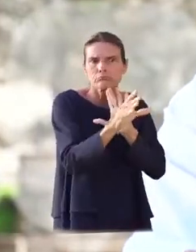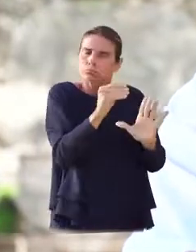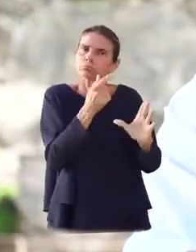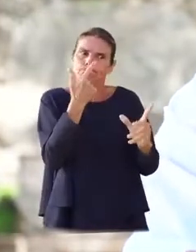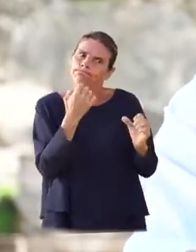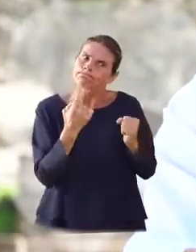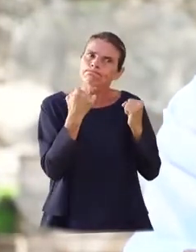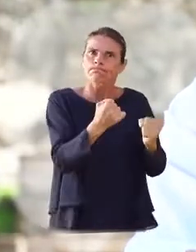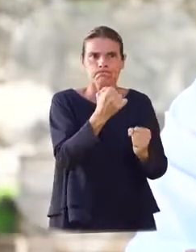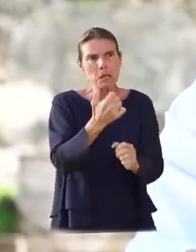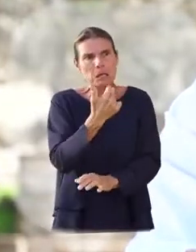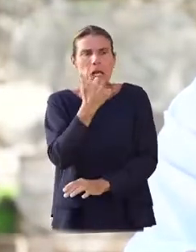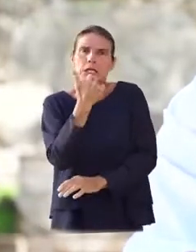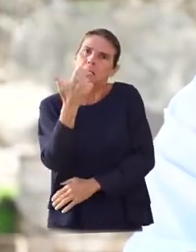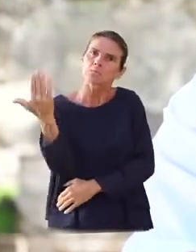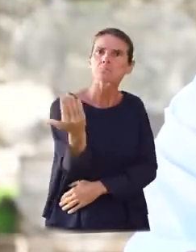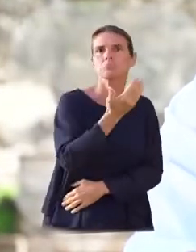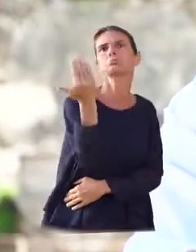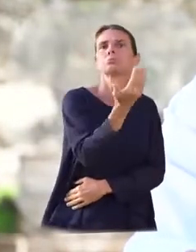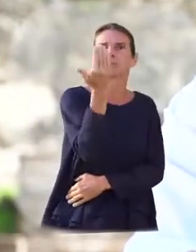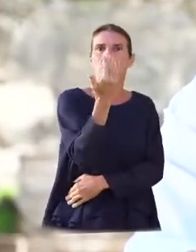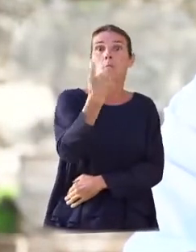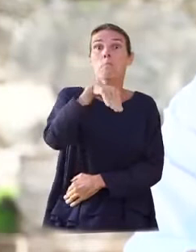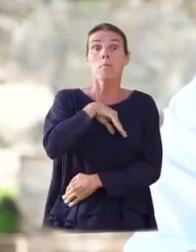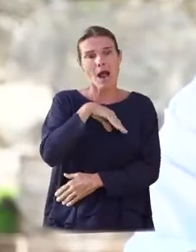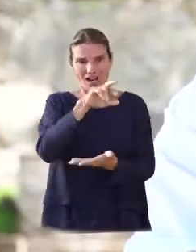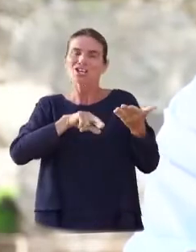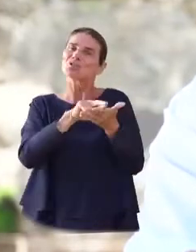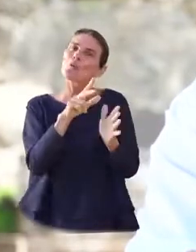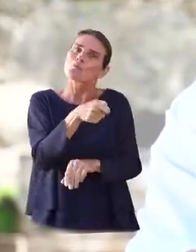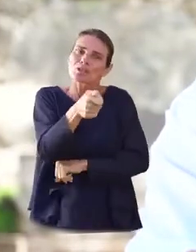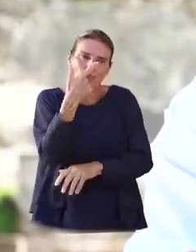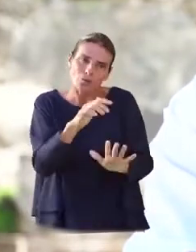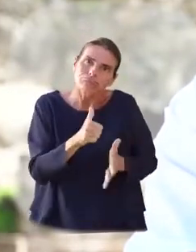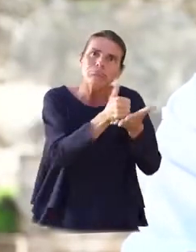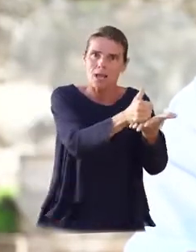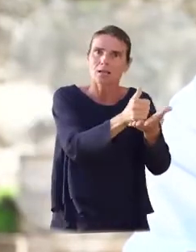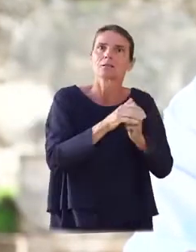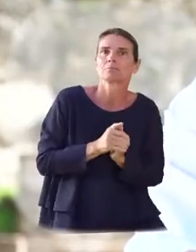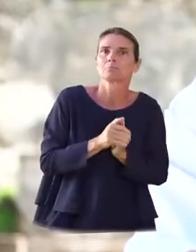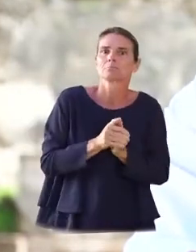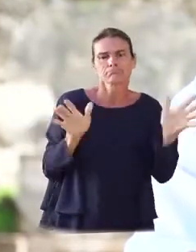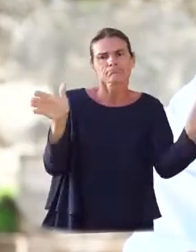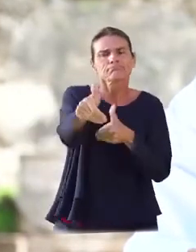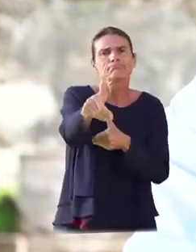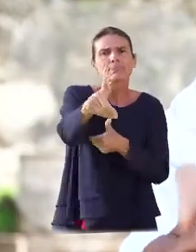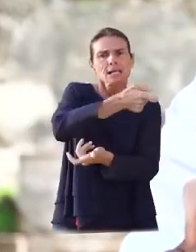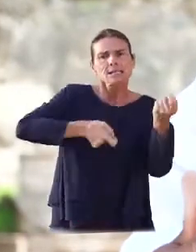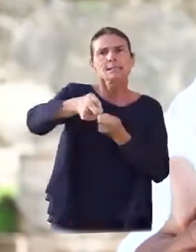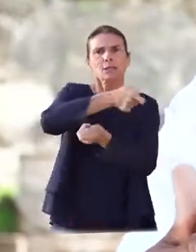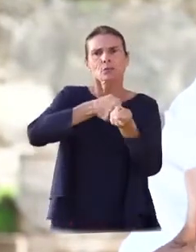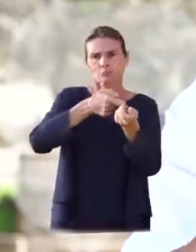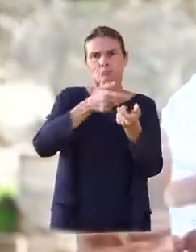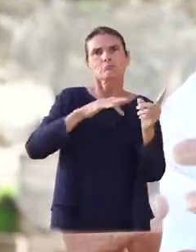Une initiative exemplaire, menée par l'une des structures soutenues par la région, intervenant dans le secteur de l